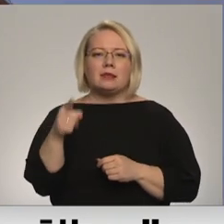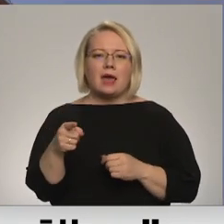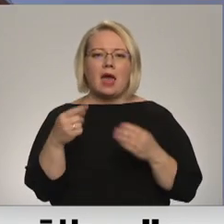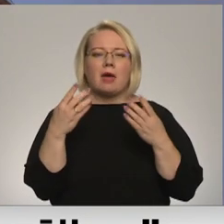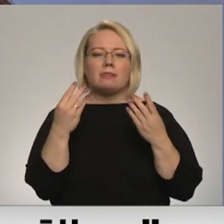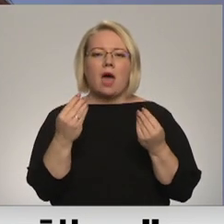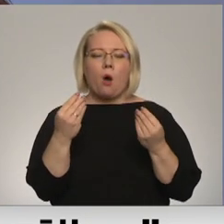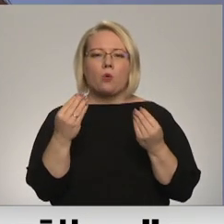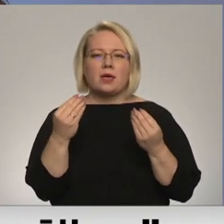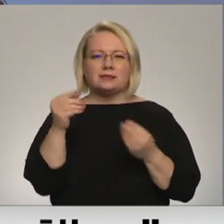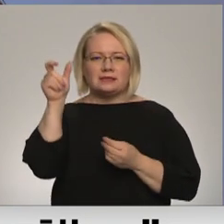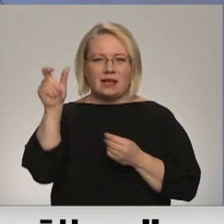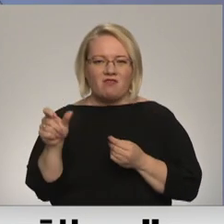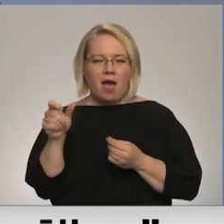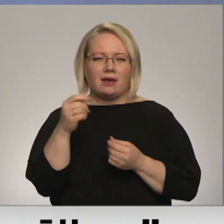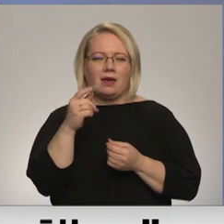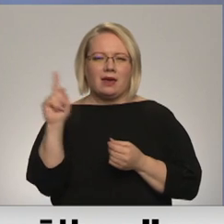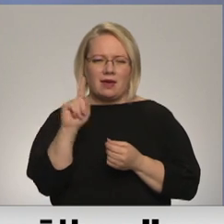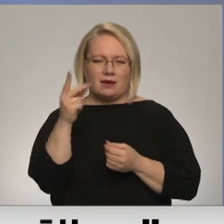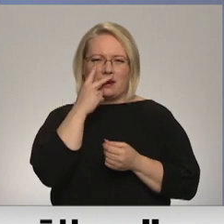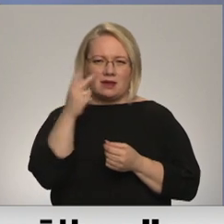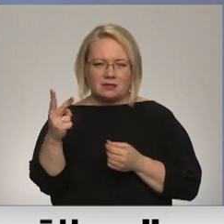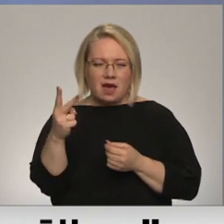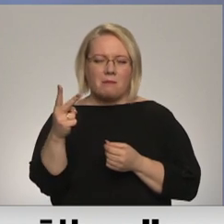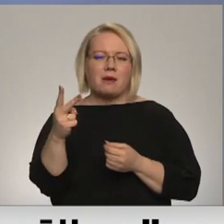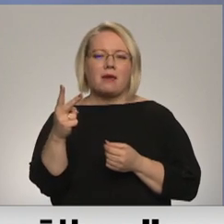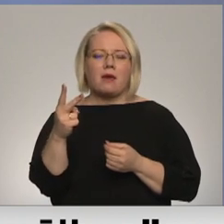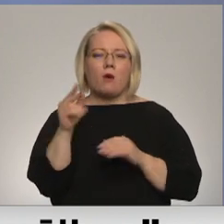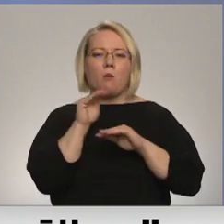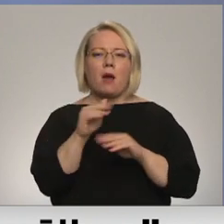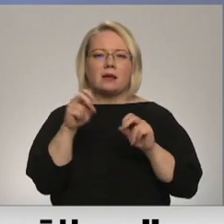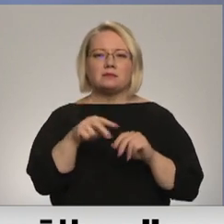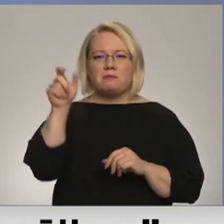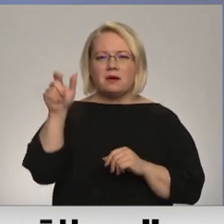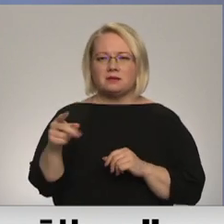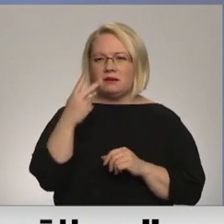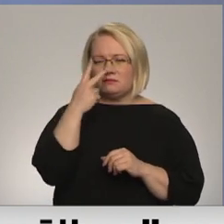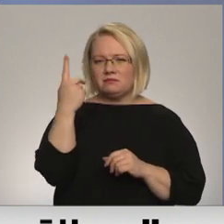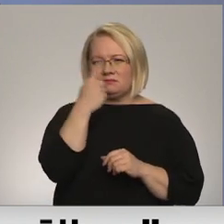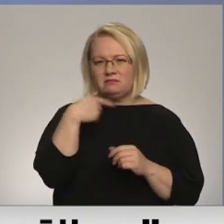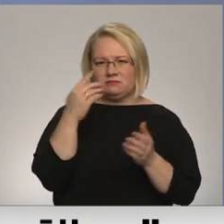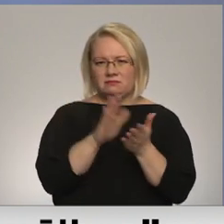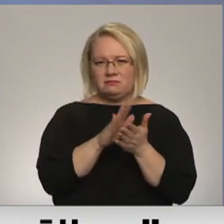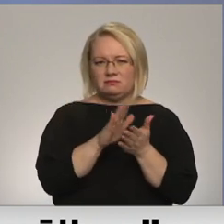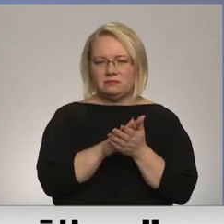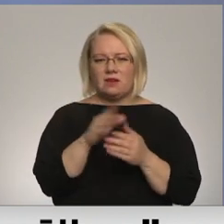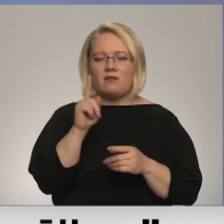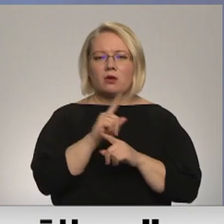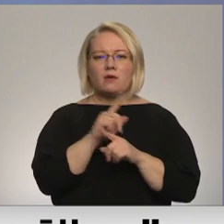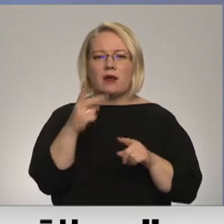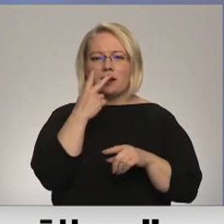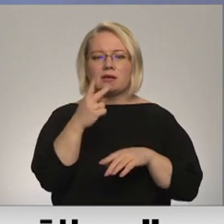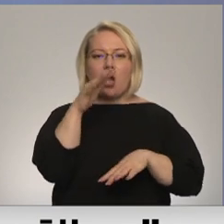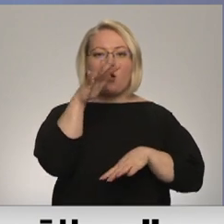neredzami. Viņi ir ļoti redzami. Labs bankas speciālisti ļoti vienkārši var ieraudzīt kontu, kurš tiek